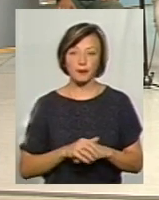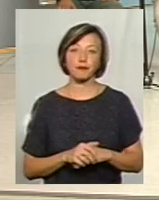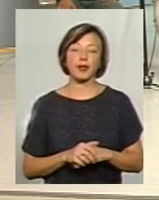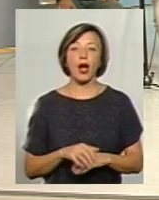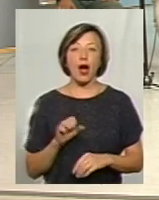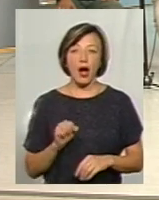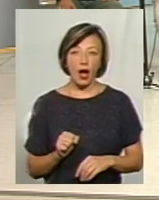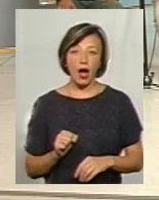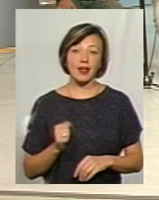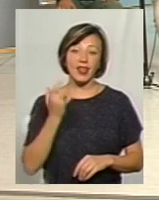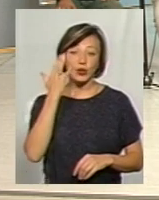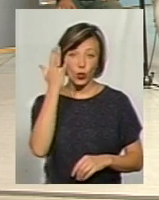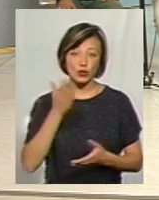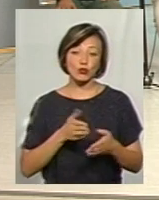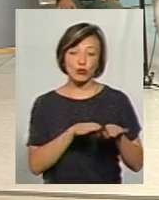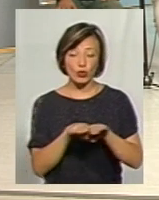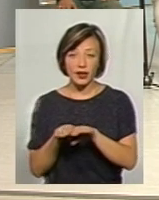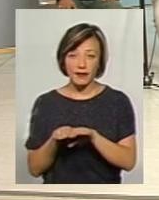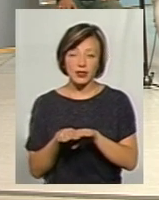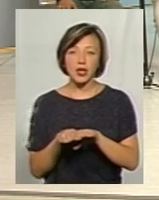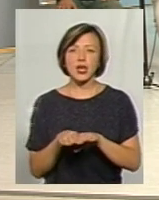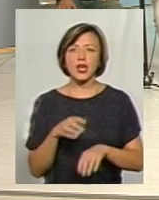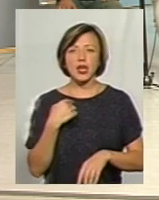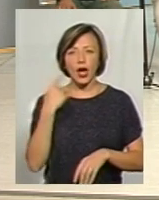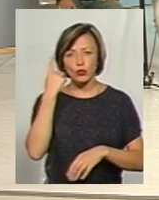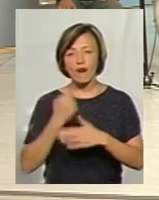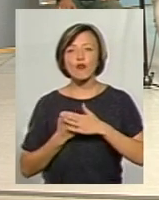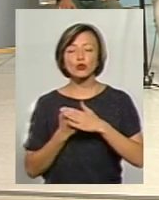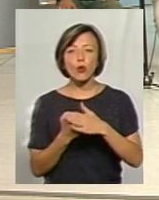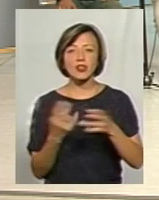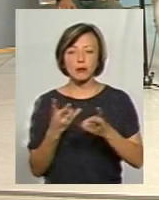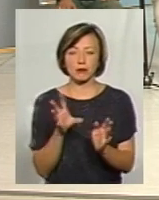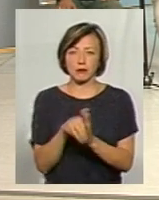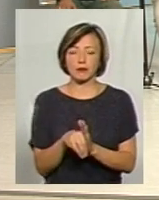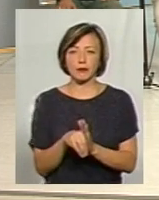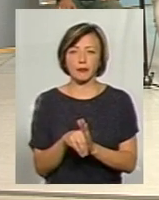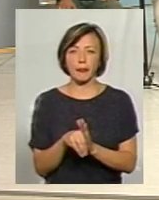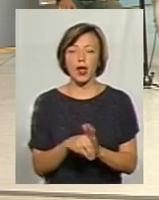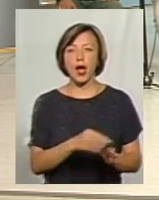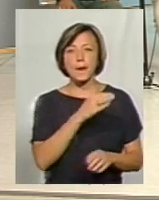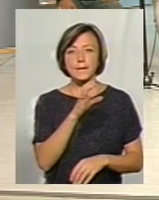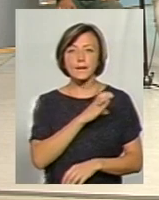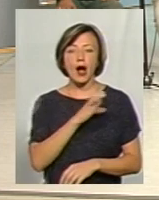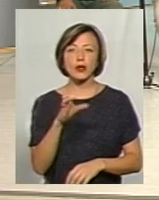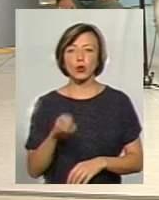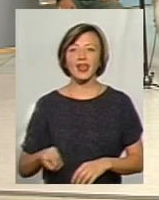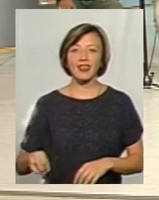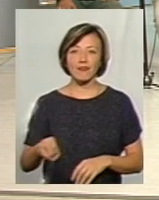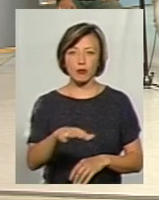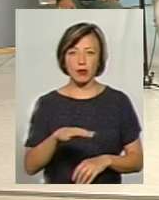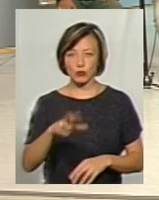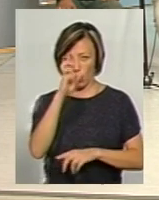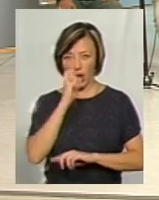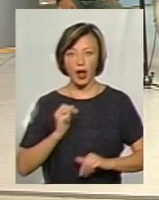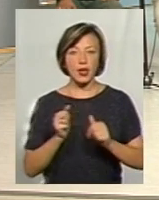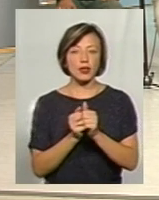А на ідеологічному рівні, я думаю, що в основі ідеології треба покласти багату європейську країну.